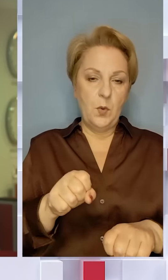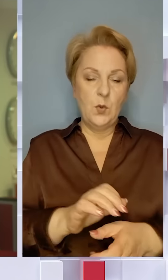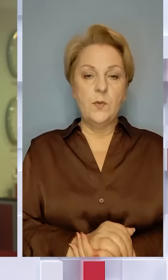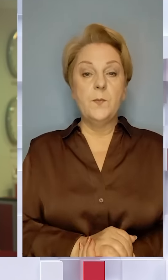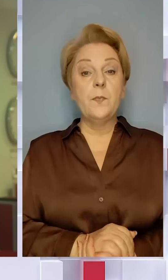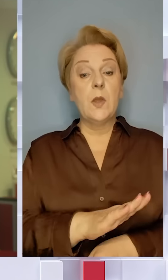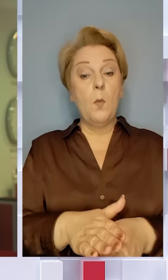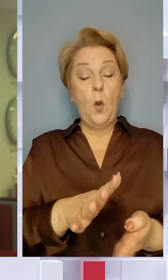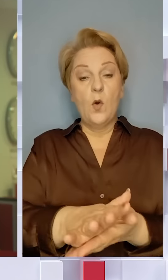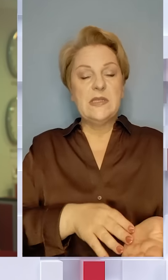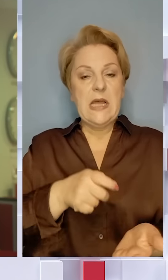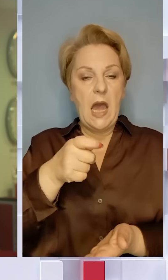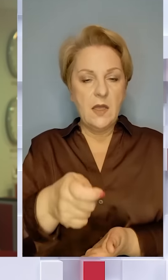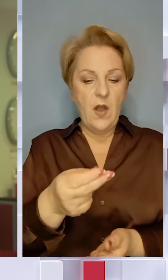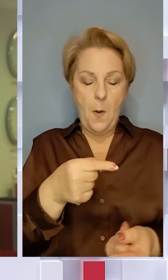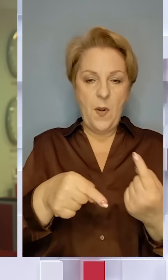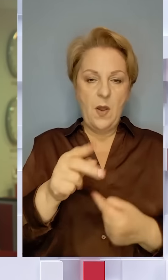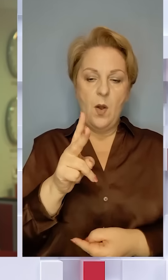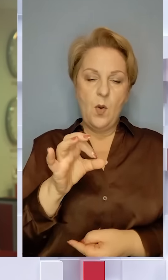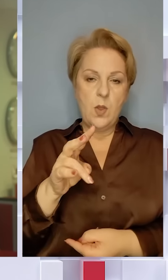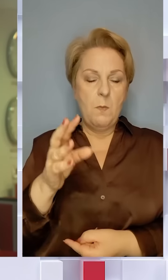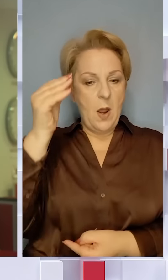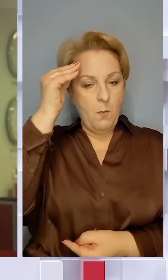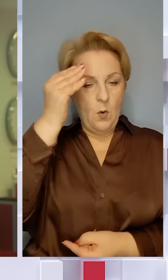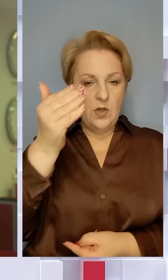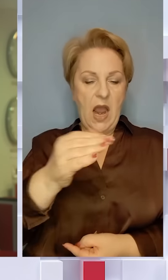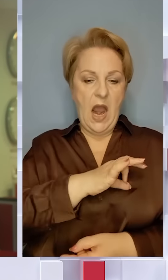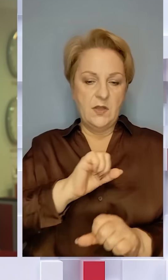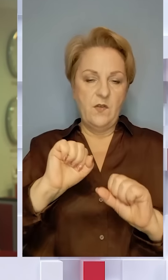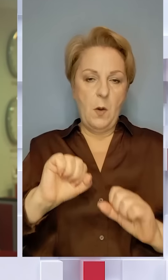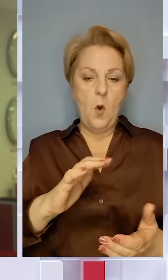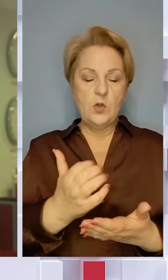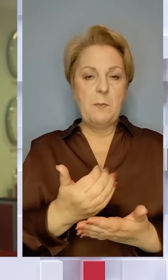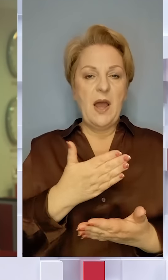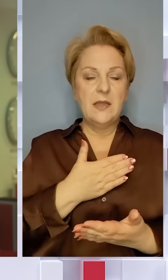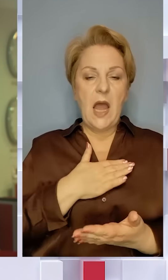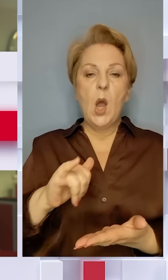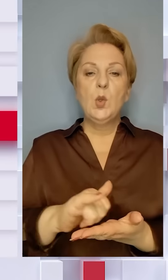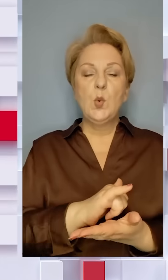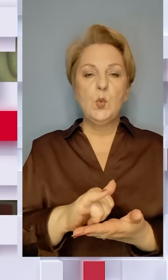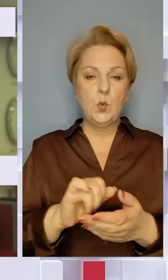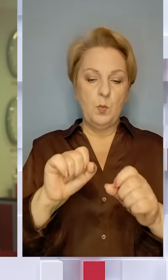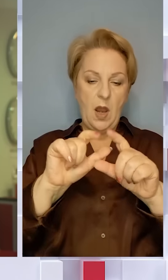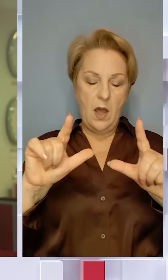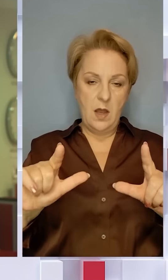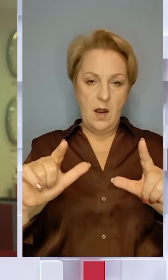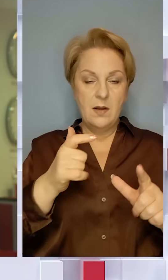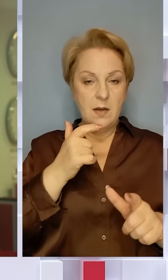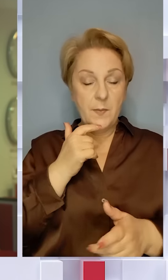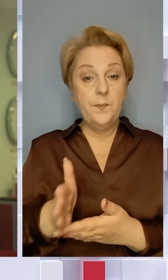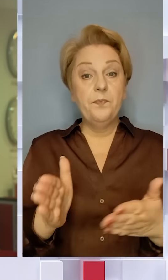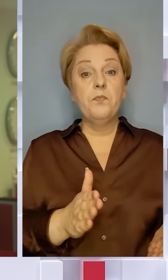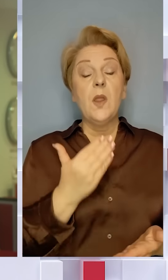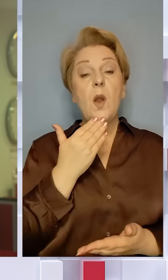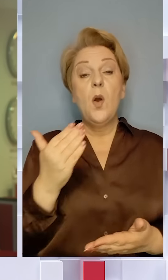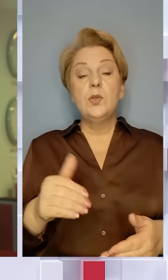Повну заяву бізнесмена Ігоря Коломойського і позицію його адвокатів можна знайти на нашому ютуб-каналі. Останній